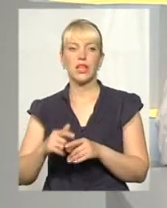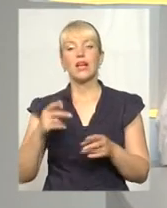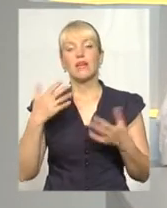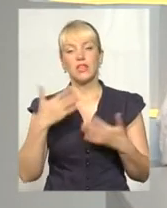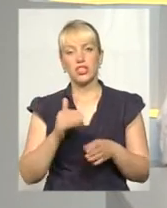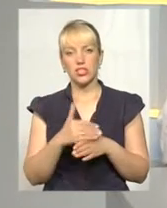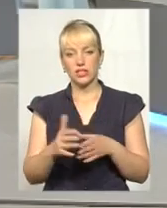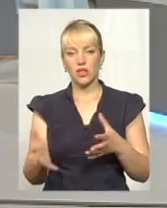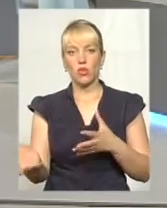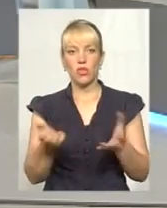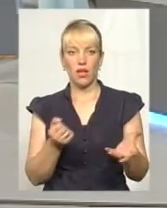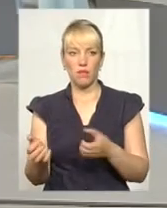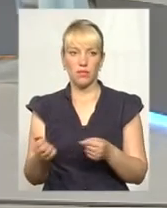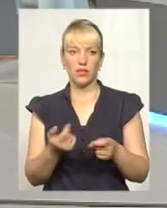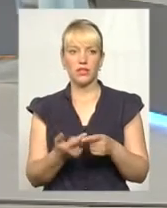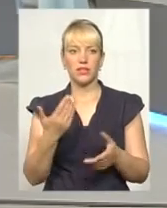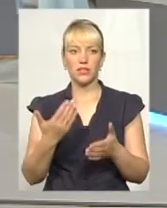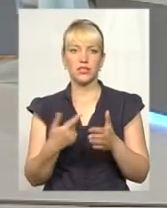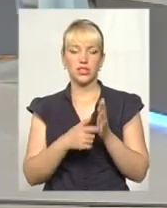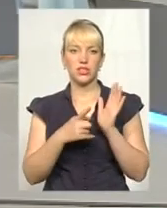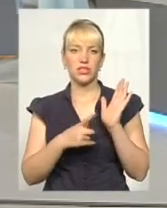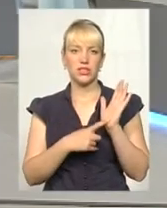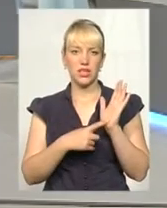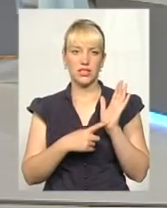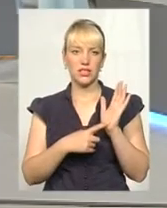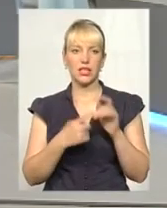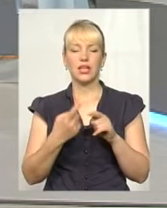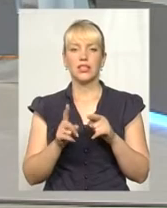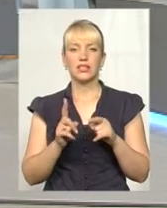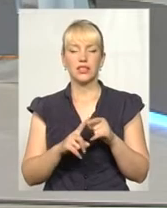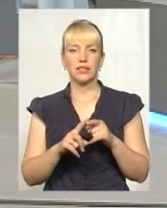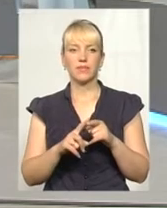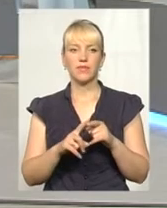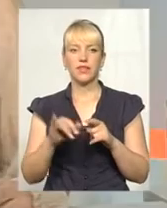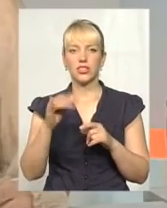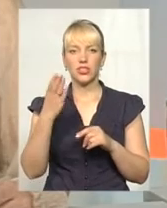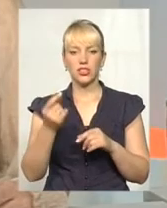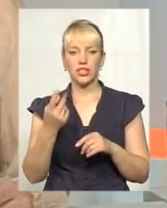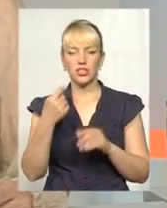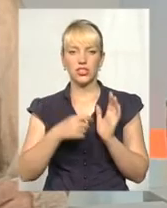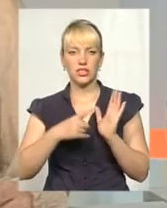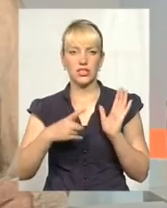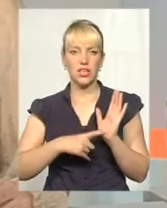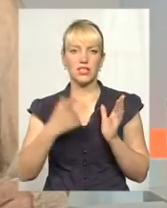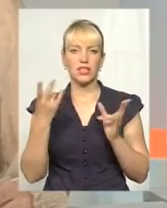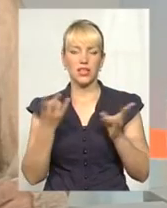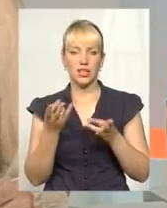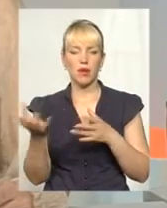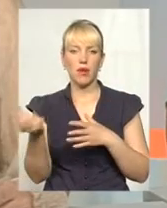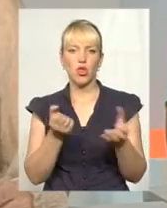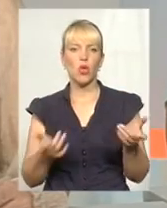вже набрані, якщо я не помиляюся, 16, половина, рівно половина. І ще половину ми будемо добирати,